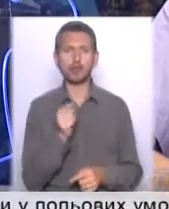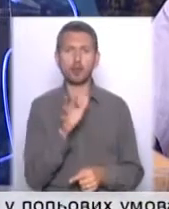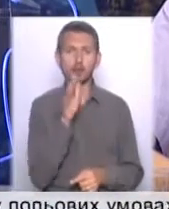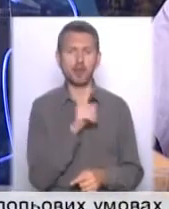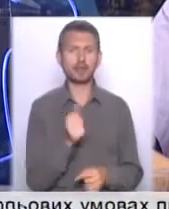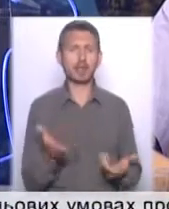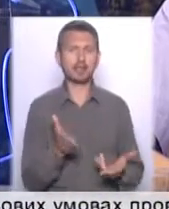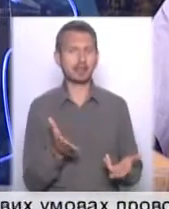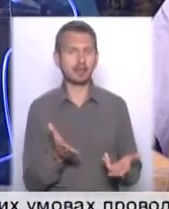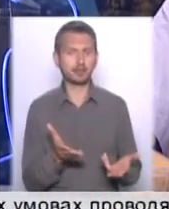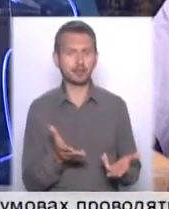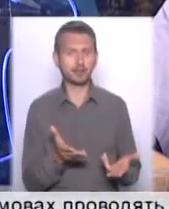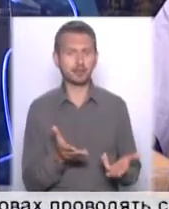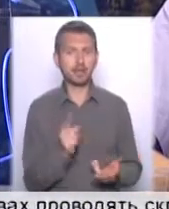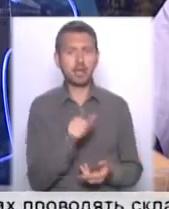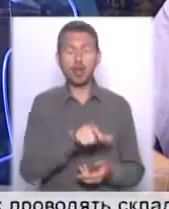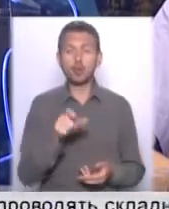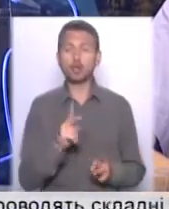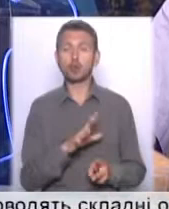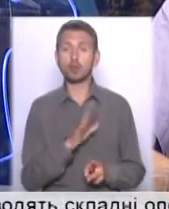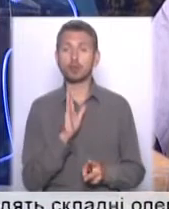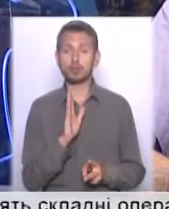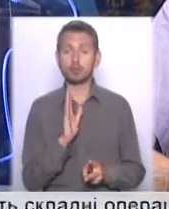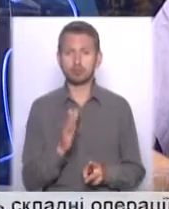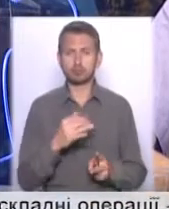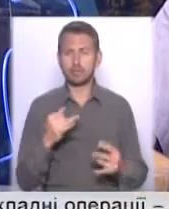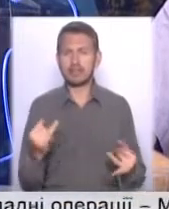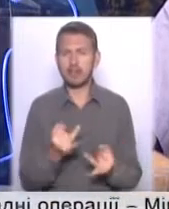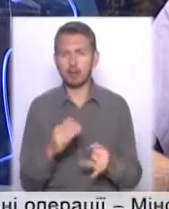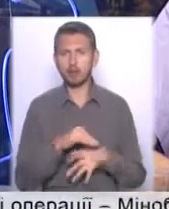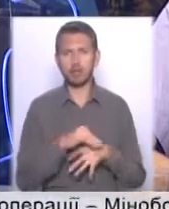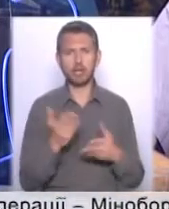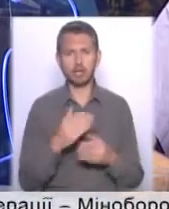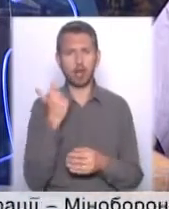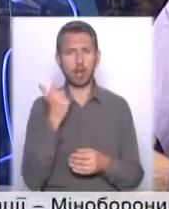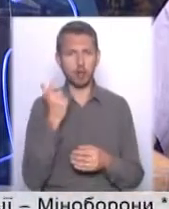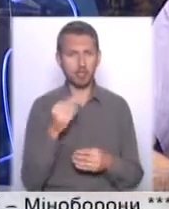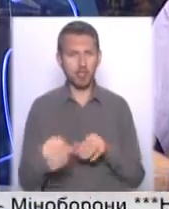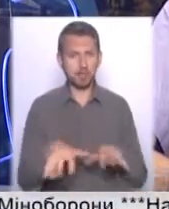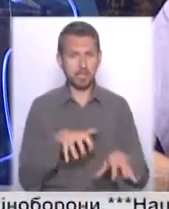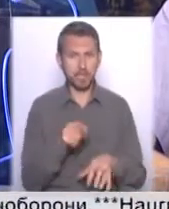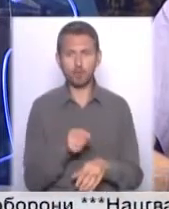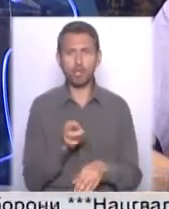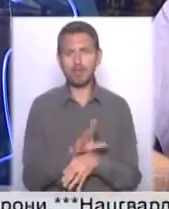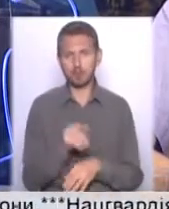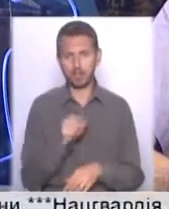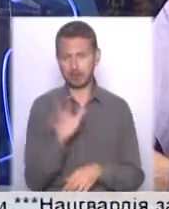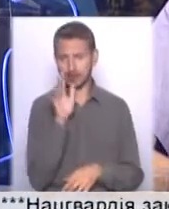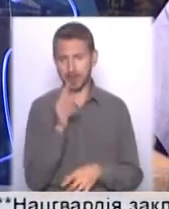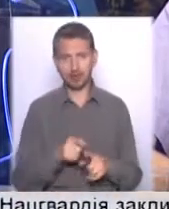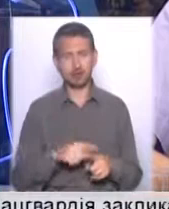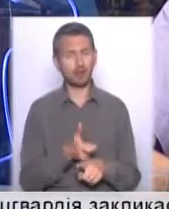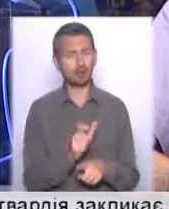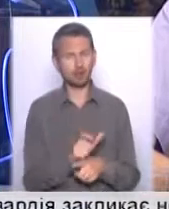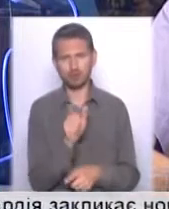за який час... Ті люди, які були б зацікавлені про проведення якогось економічних махінацій, вони не прийшли на цей час. Тому що це дуже